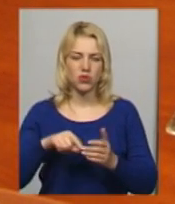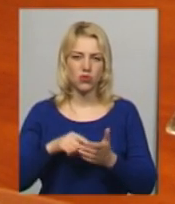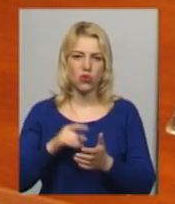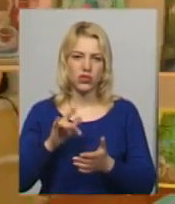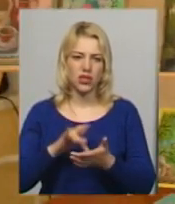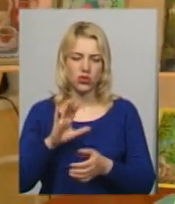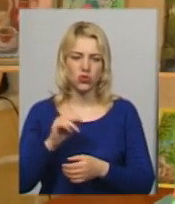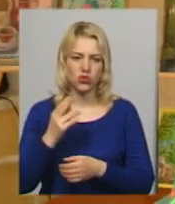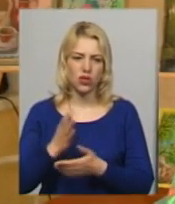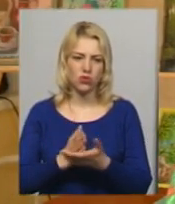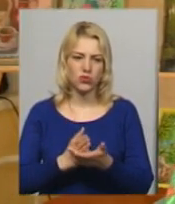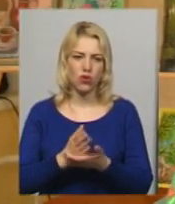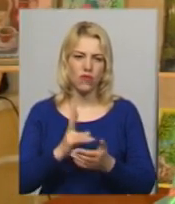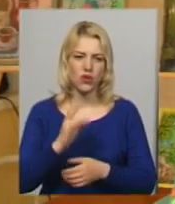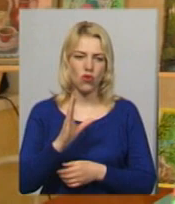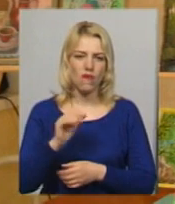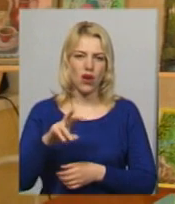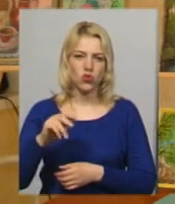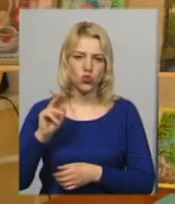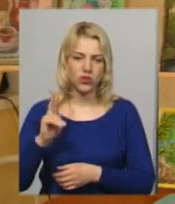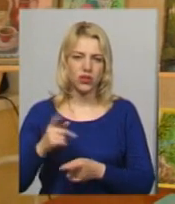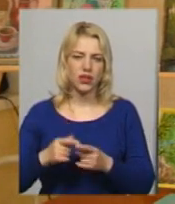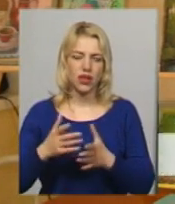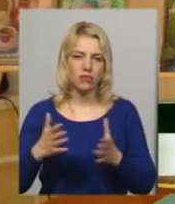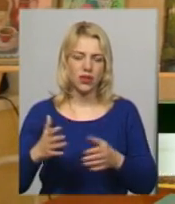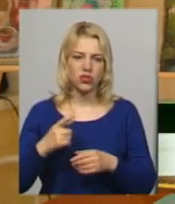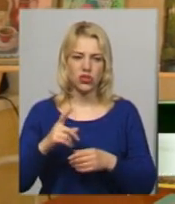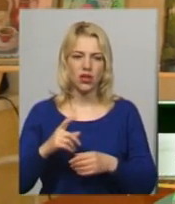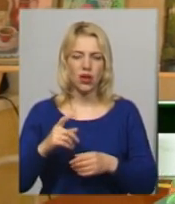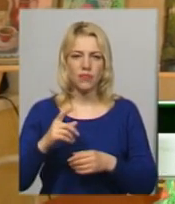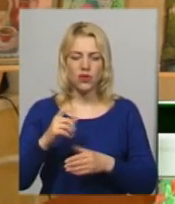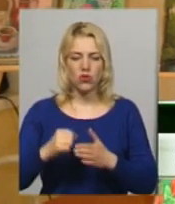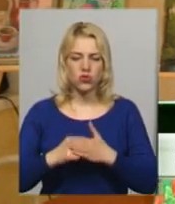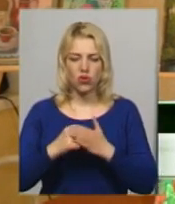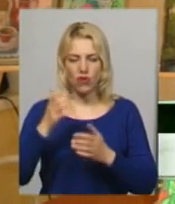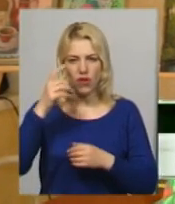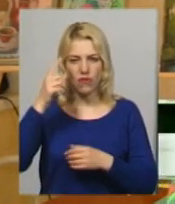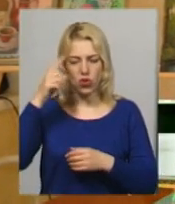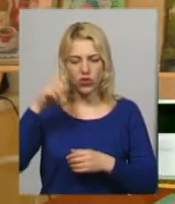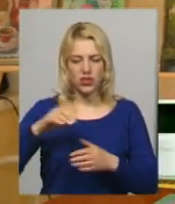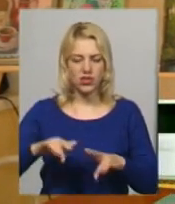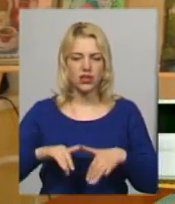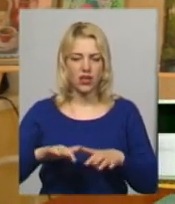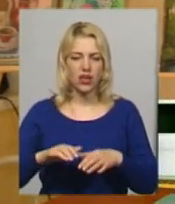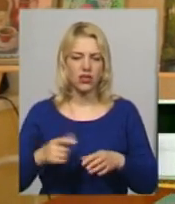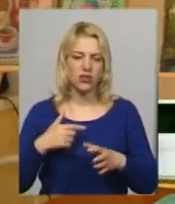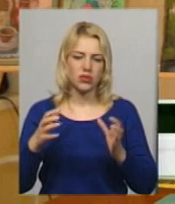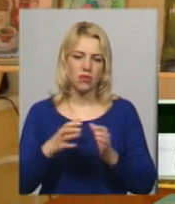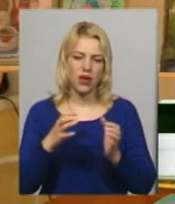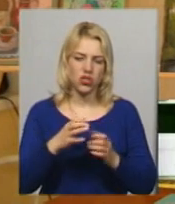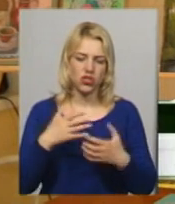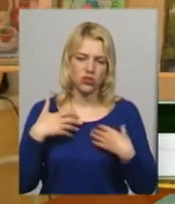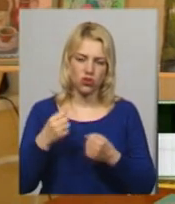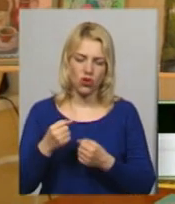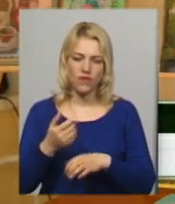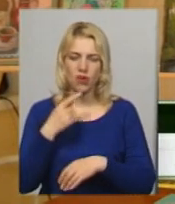обслуговування Ірина Ковальчук. Найбільші основи володіння ортехнікою – 15 груп, основи збереження здоров'я, мови – англійська,